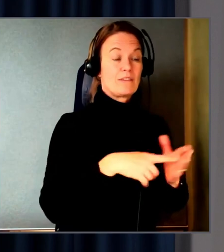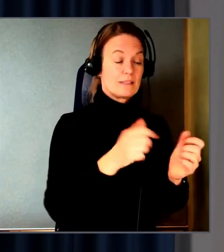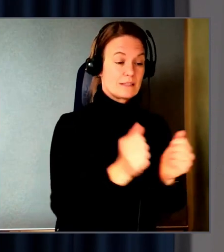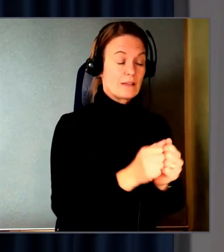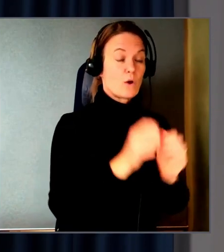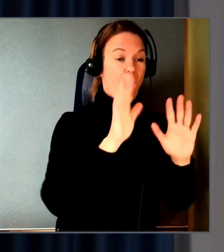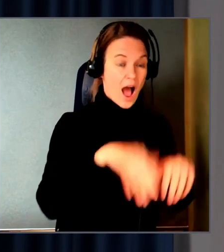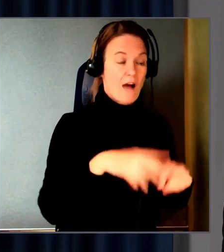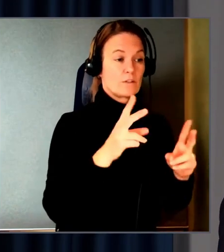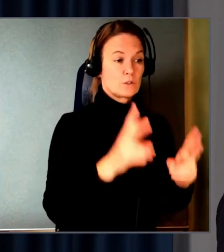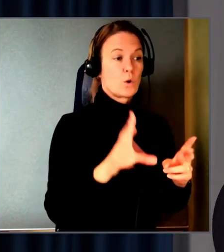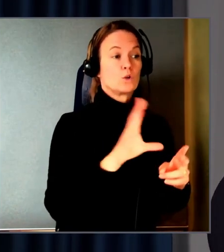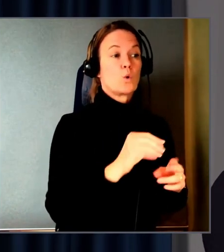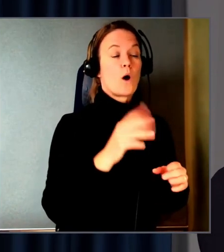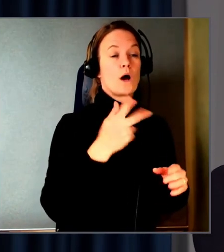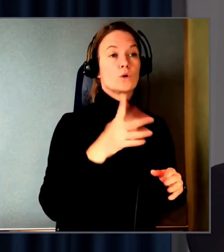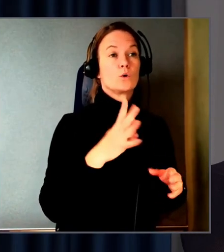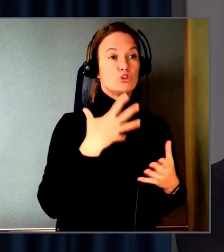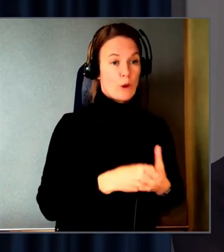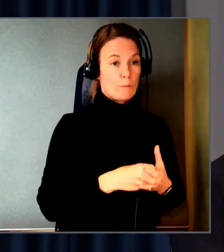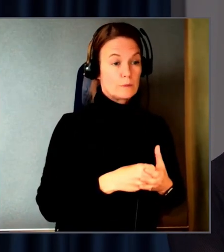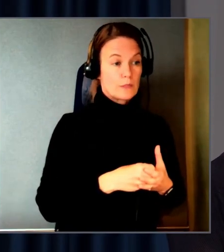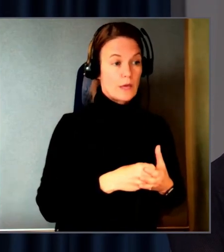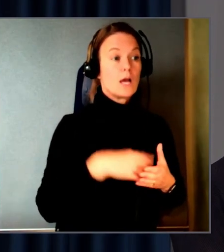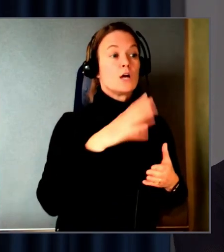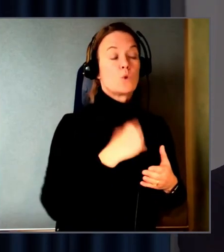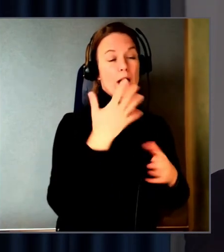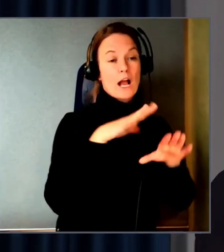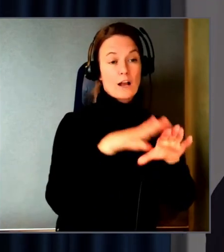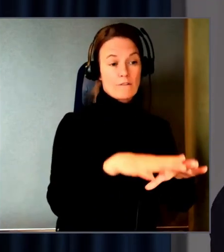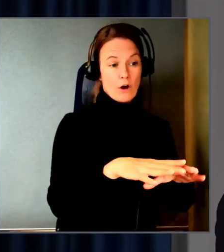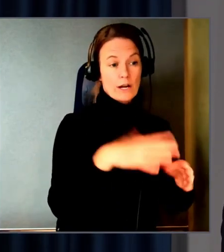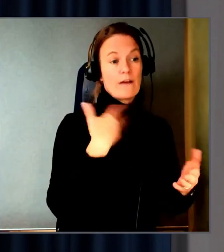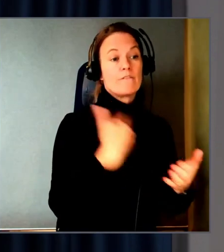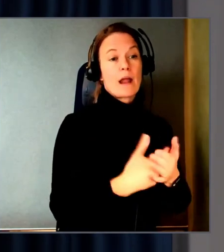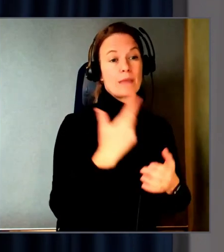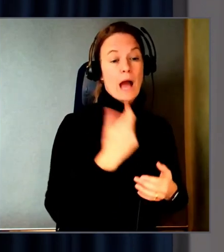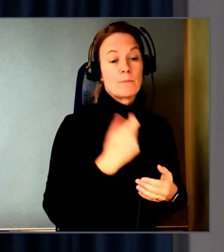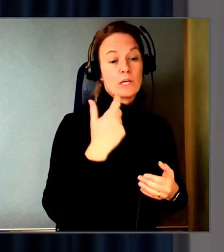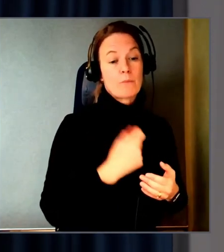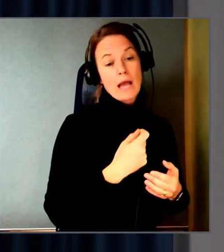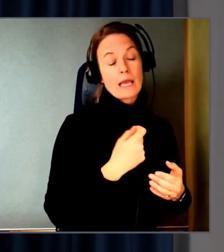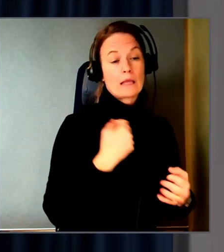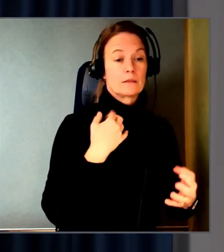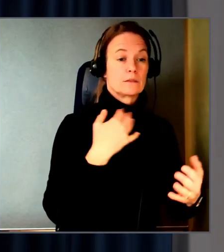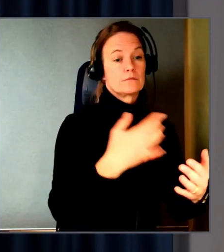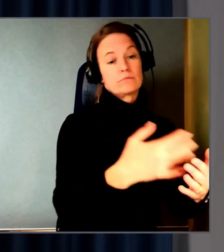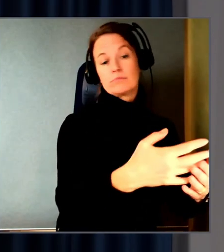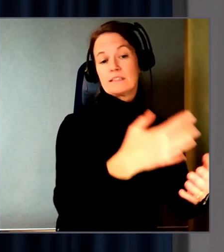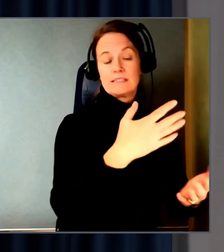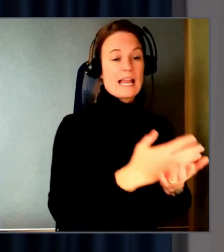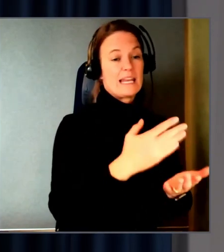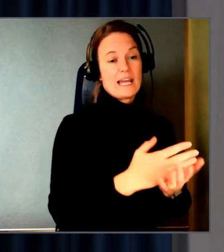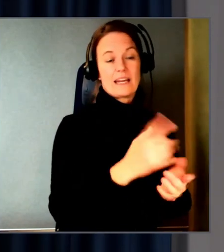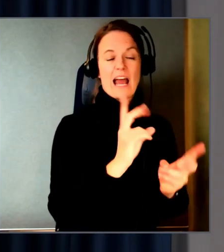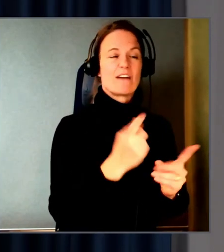varit så när kunden köpte det. Då kan de få ha kvar det så länge abonnemanget gäller. Ungefär någon period i alla fall. Så att det